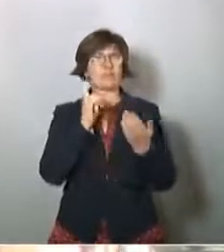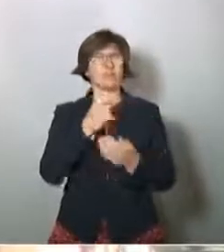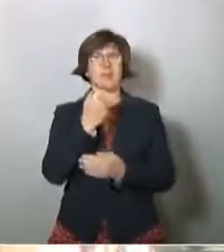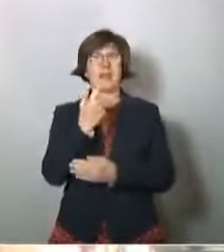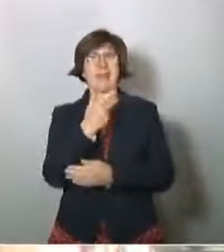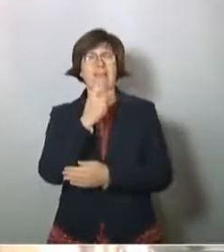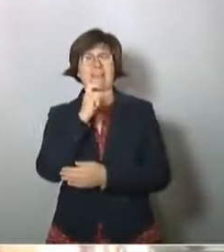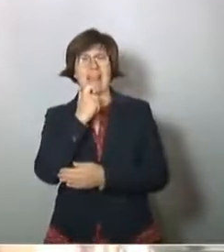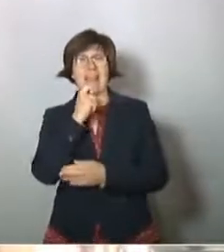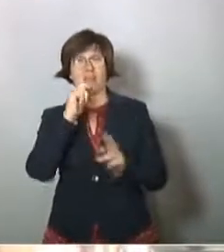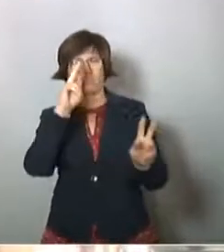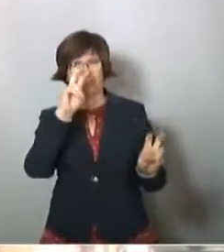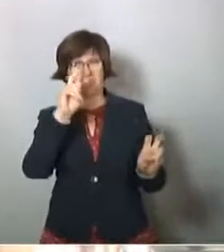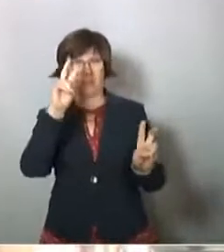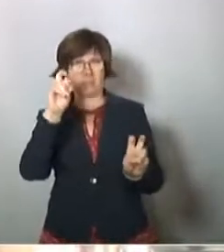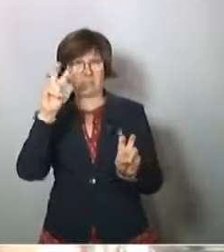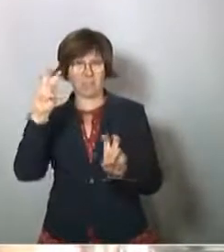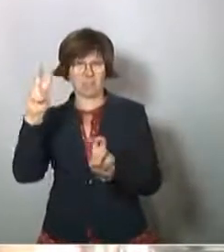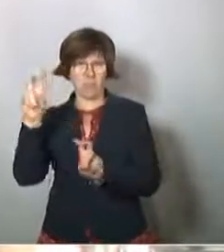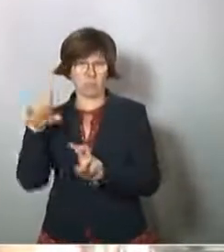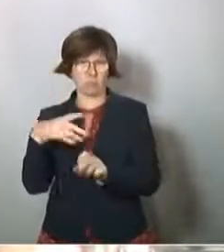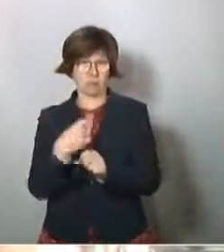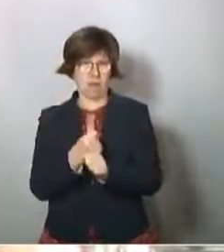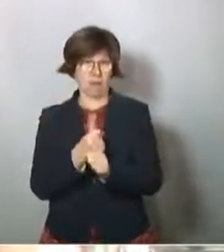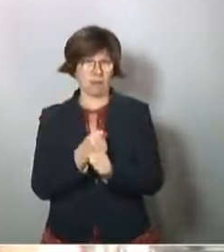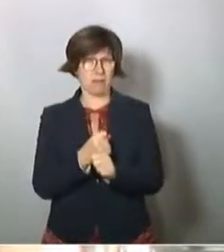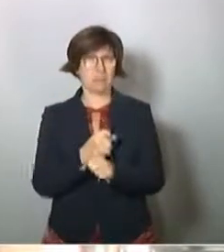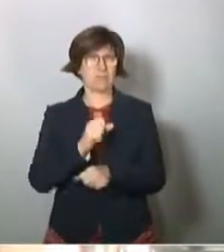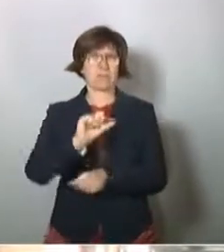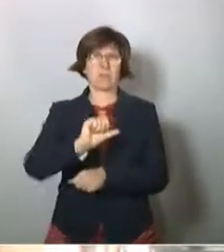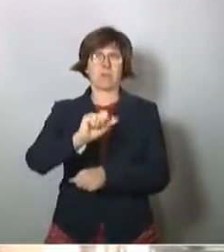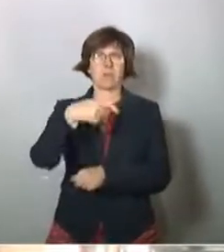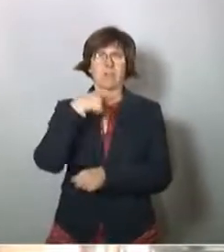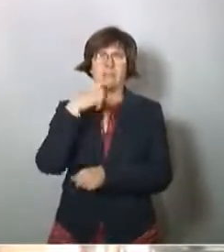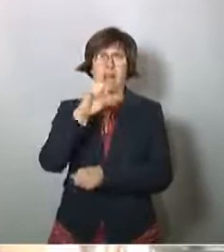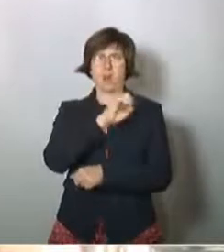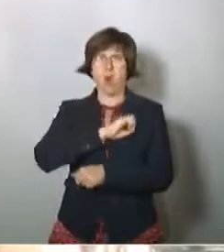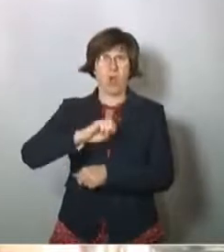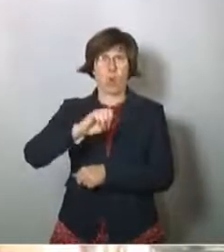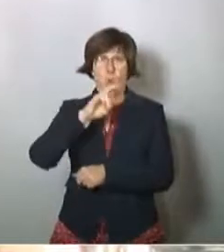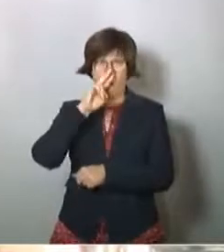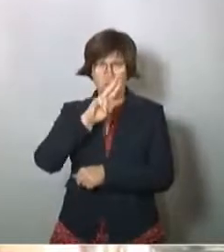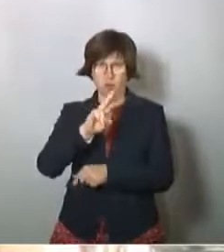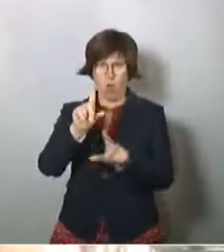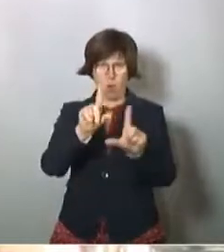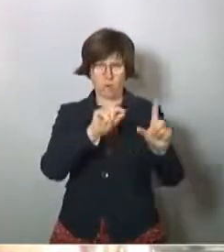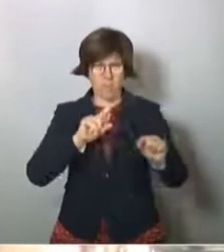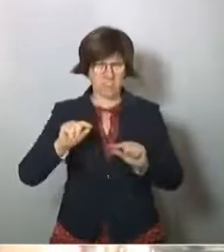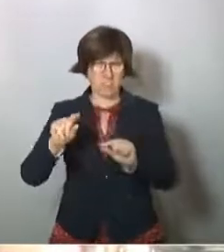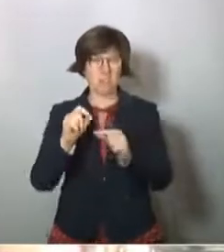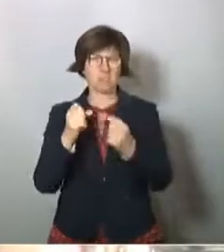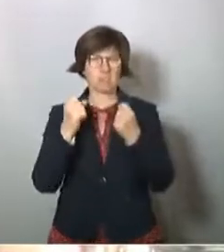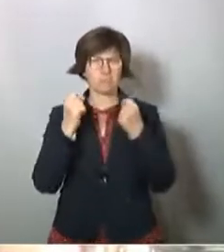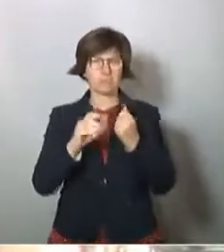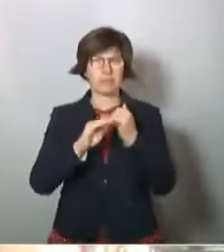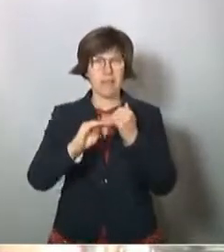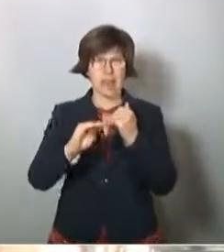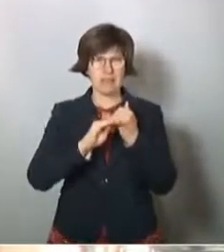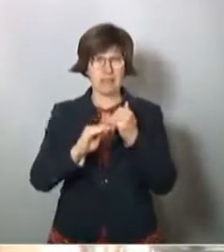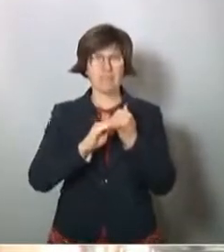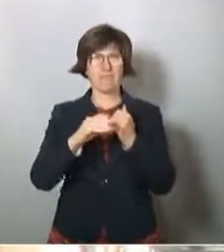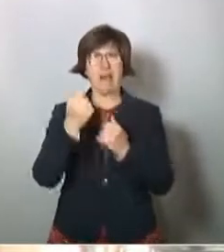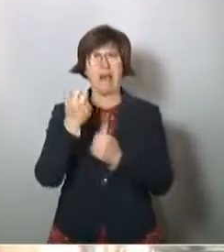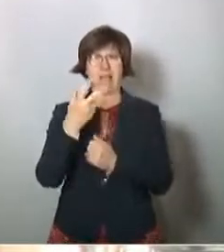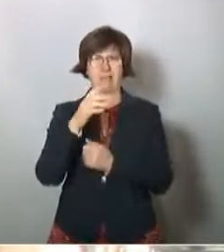Zitate einführen. Erstmal muss man sagen, wenn man sich europaweit anschaut, dass die meisten Länder, es gab ein paar